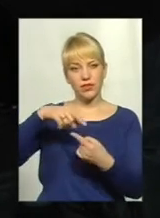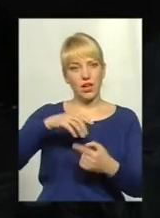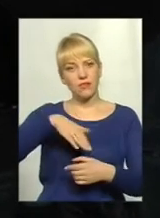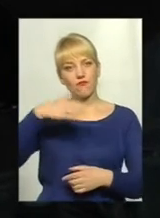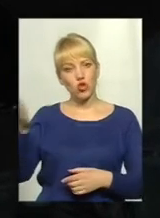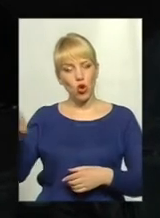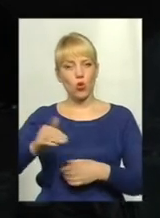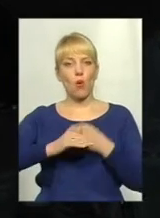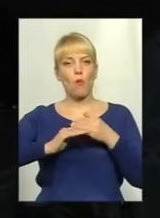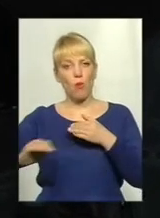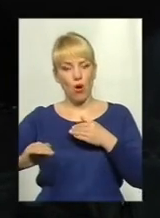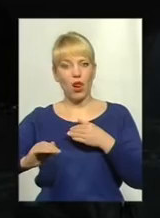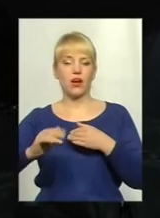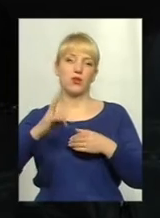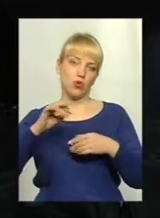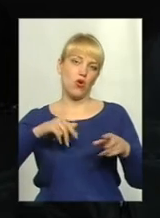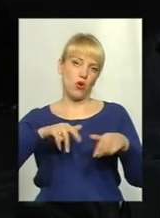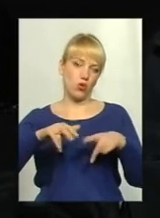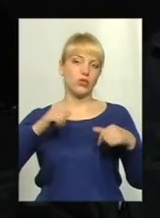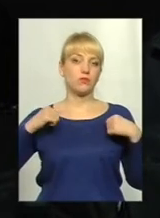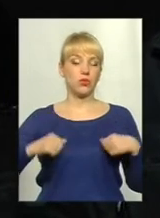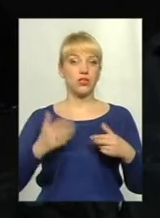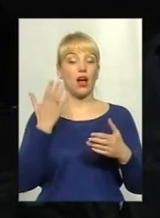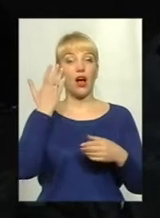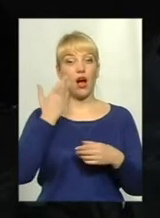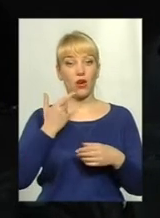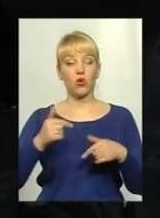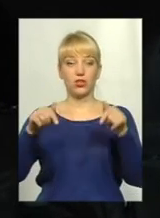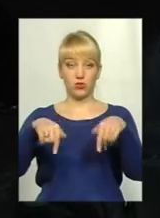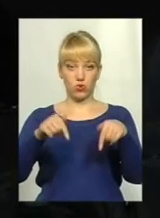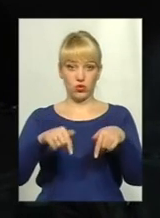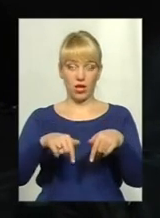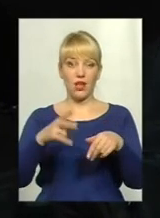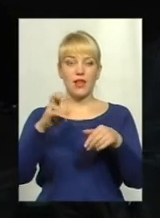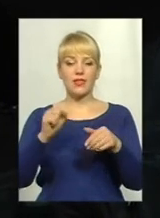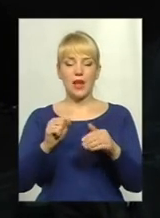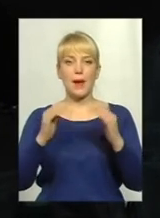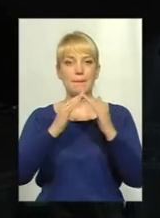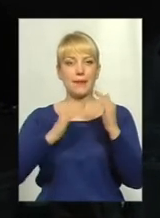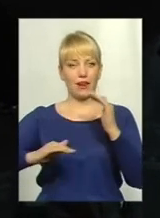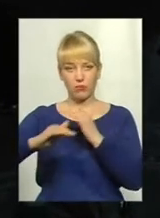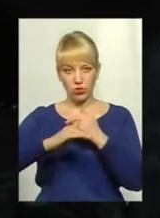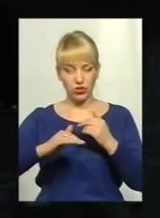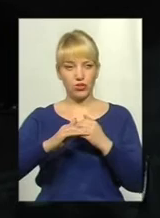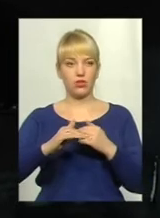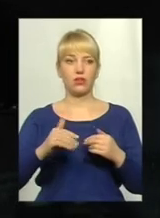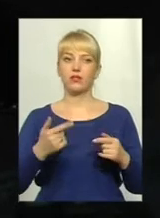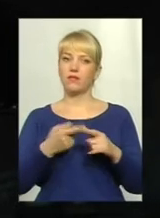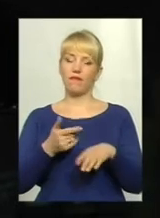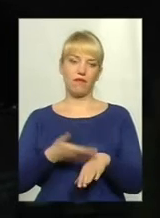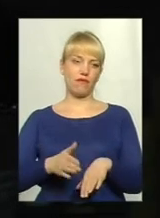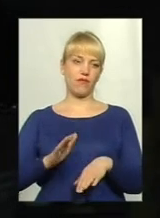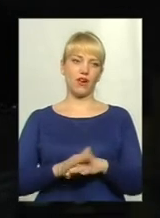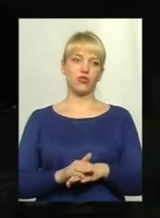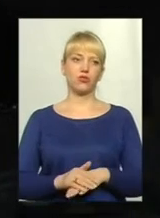ну, ходять спокійно. А коли вже сюди на жилі приміщення, ну, це важко.